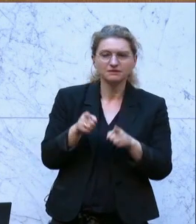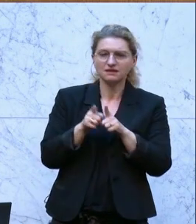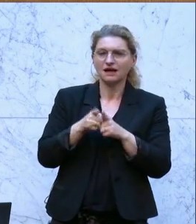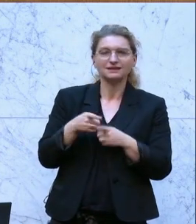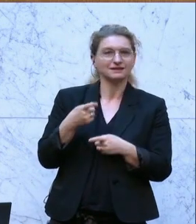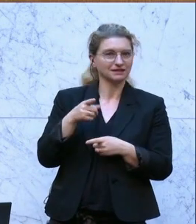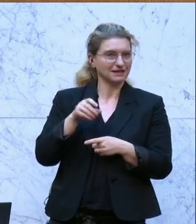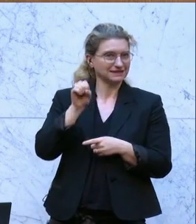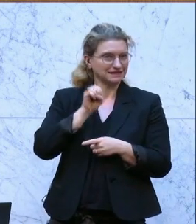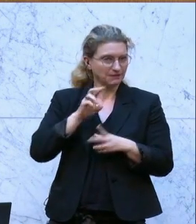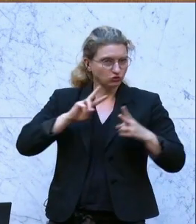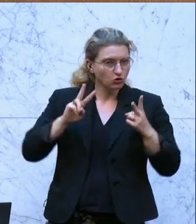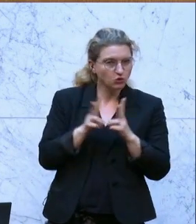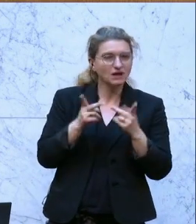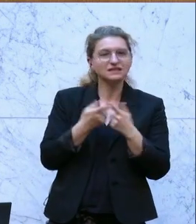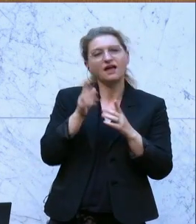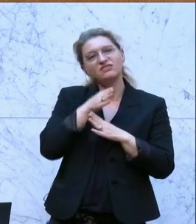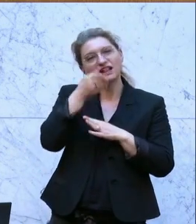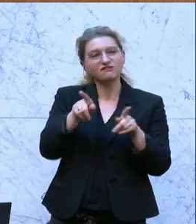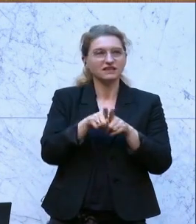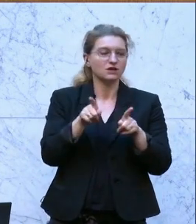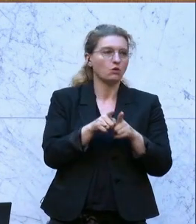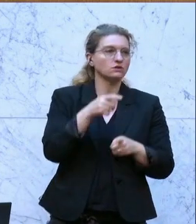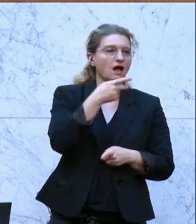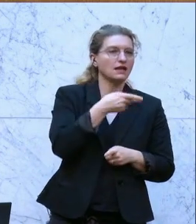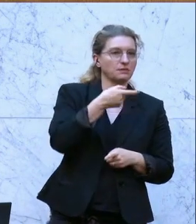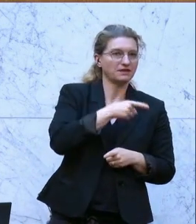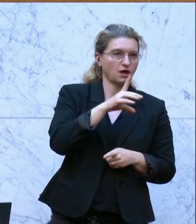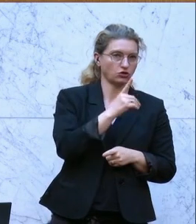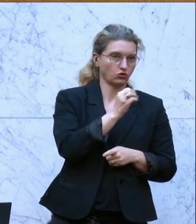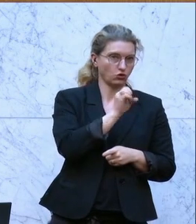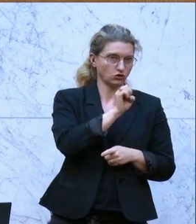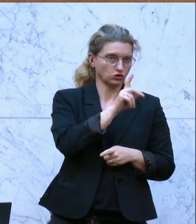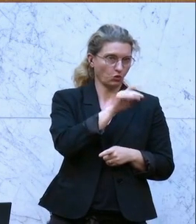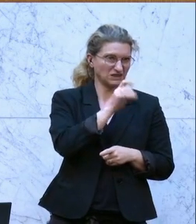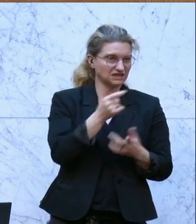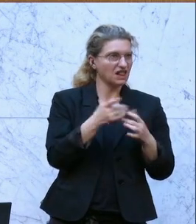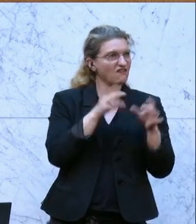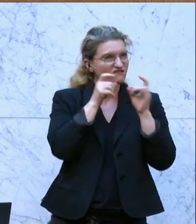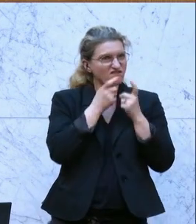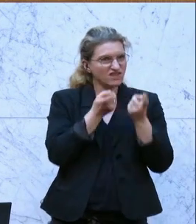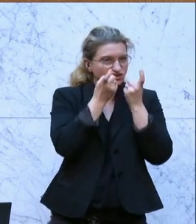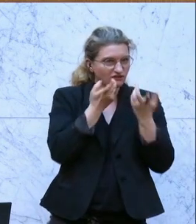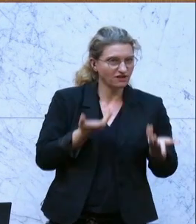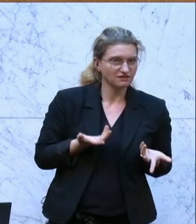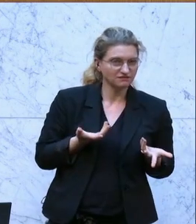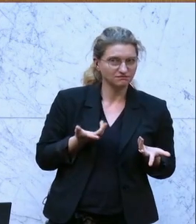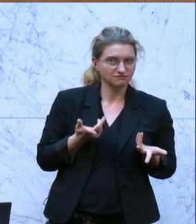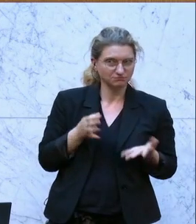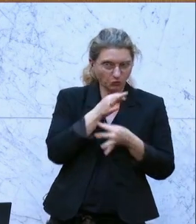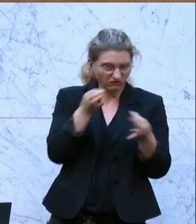ein Delfin ist und Hans-Peter Doskozil ein Wildschwein, laut Befragten. Das Schlimme ist aber,